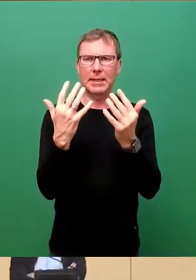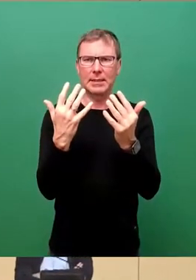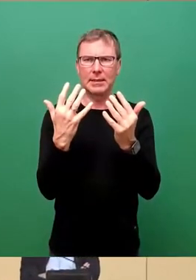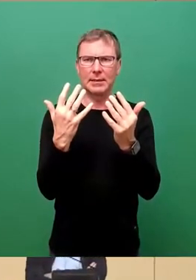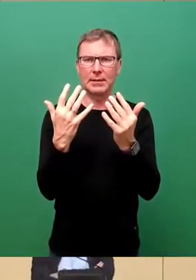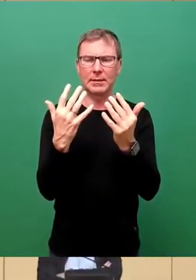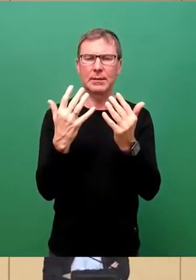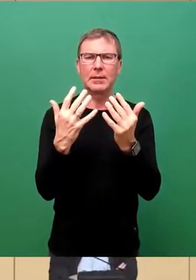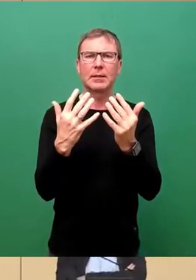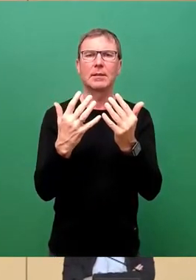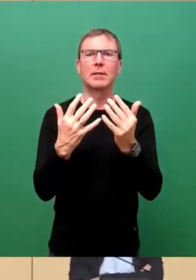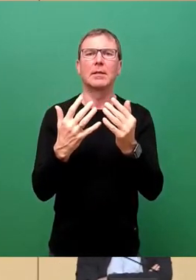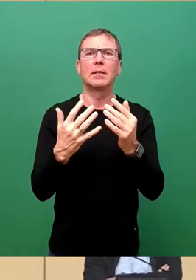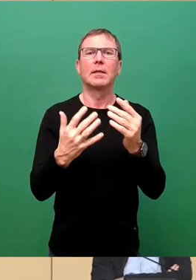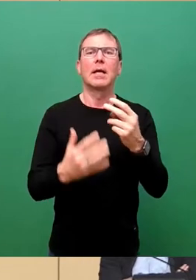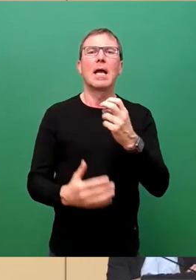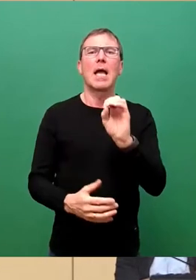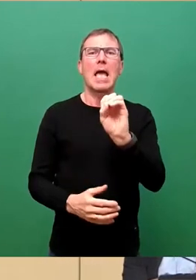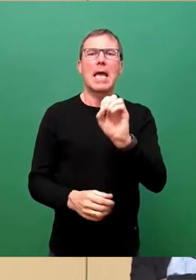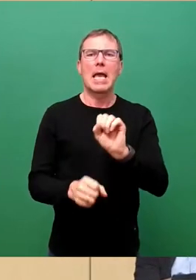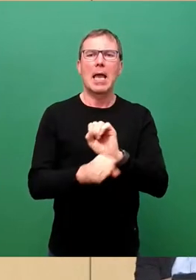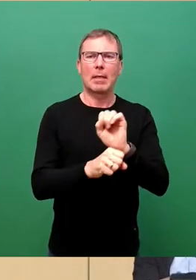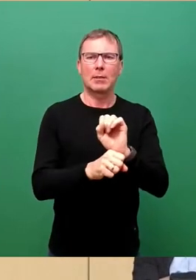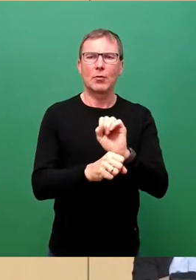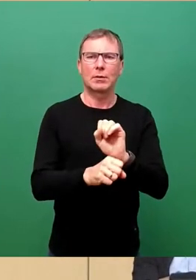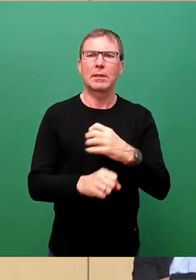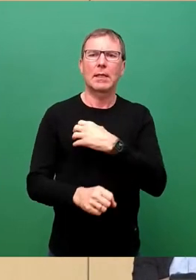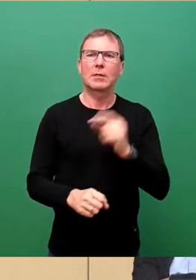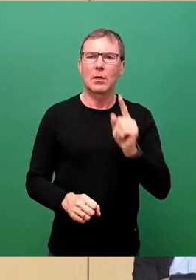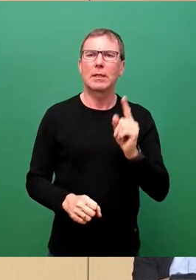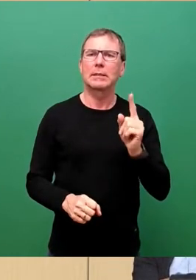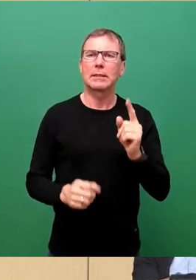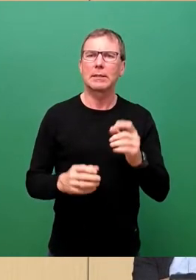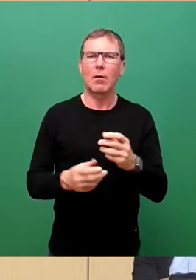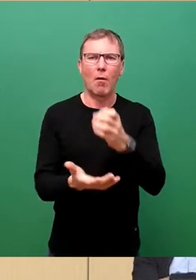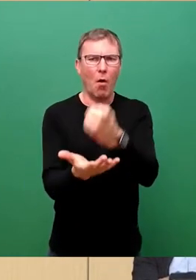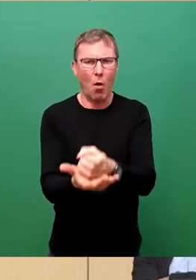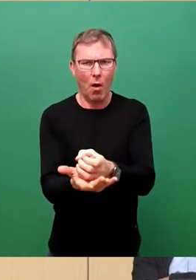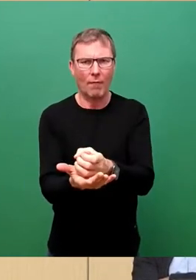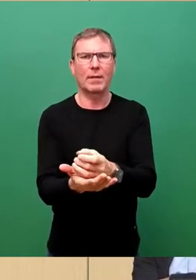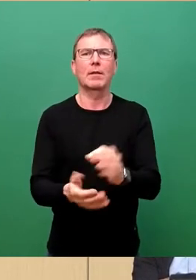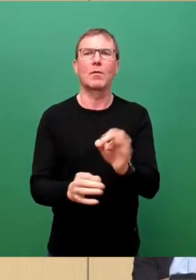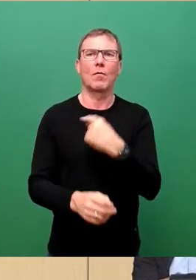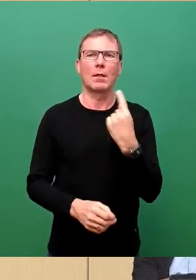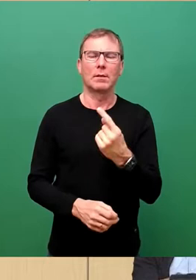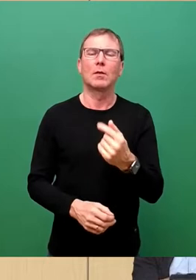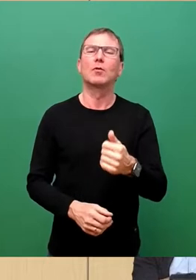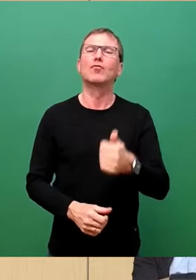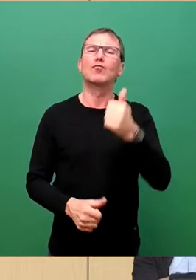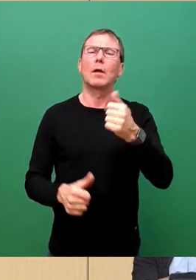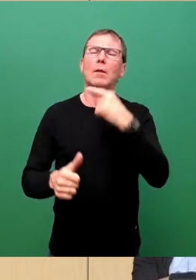-Petition, Dresden soll sich rafen werden. Hier haben wir zunächst eine ganze